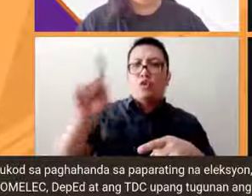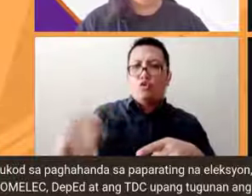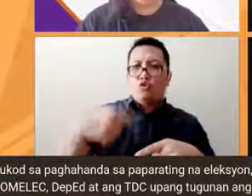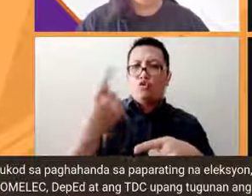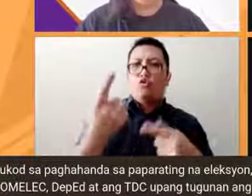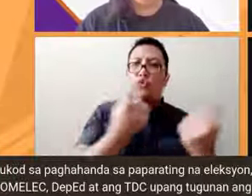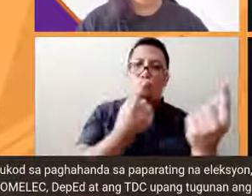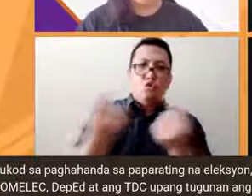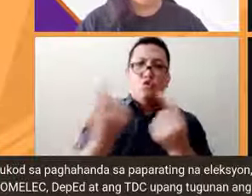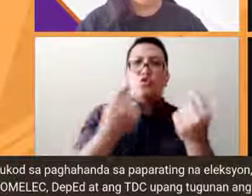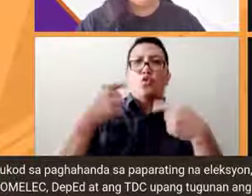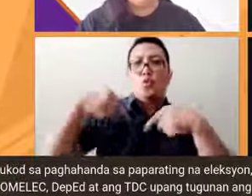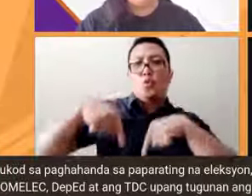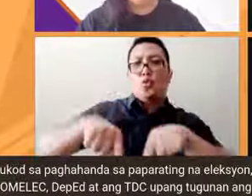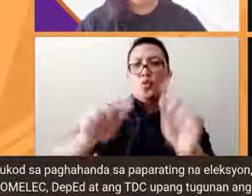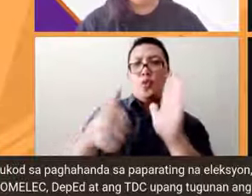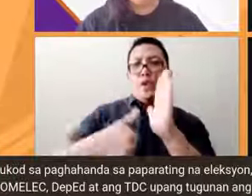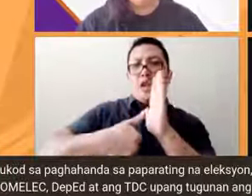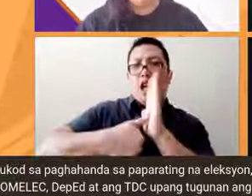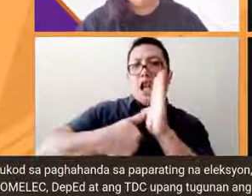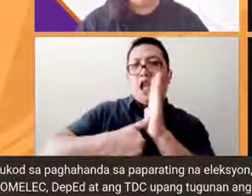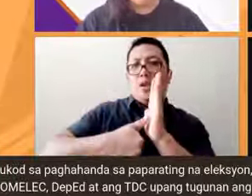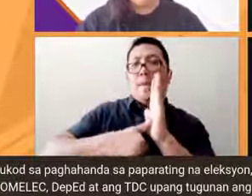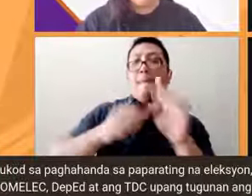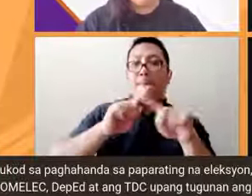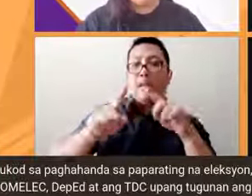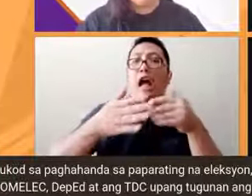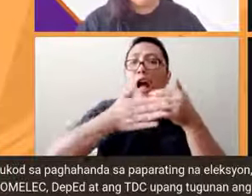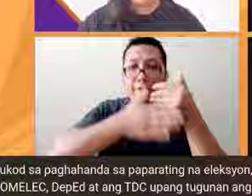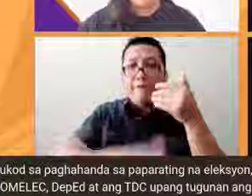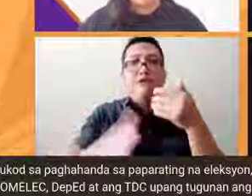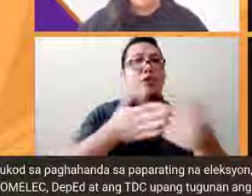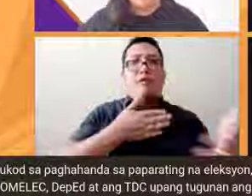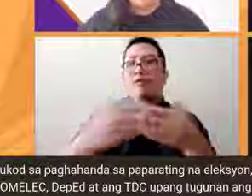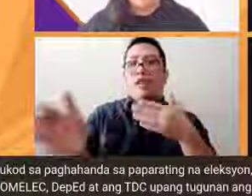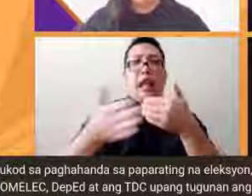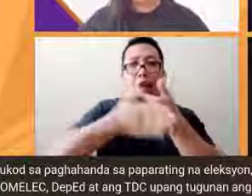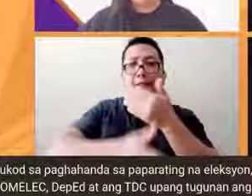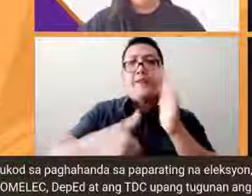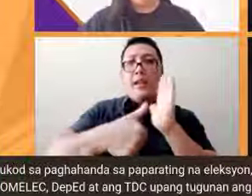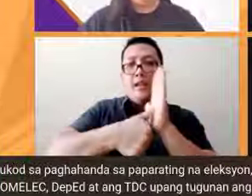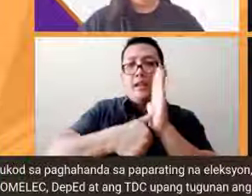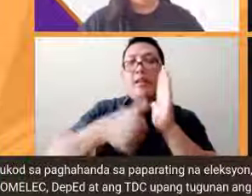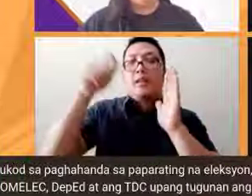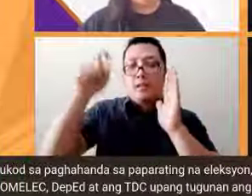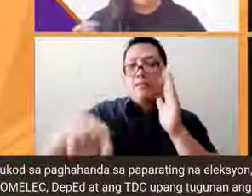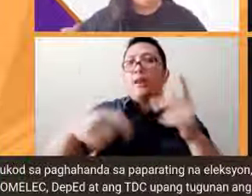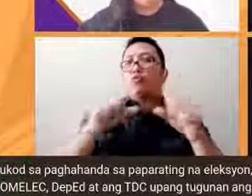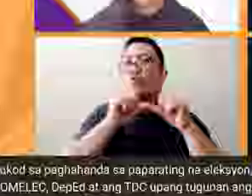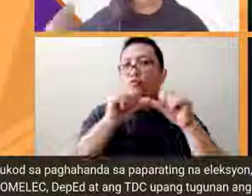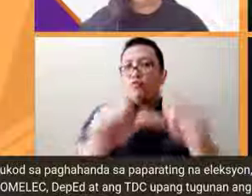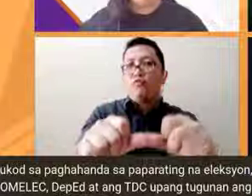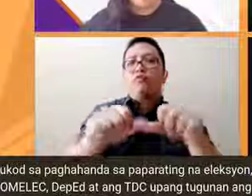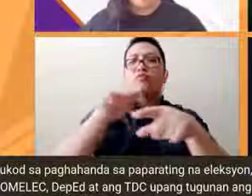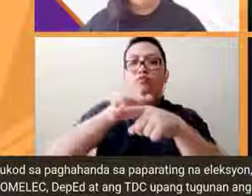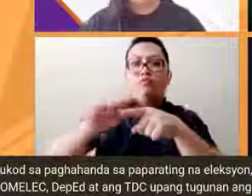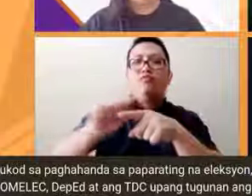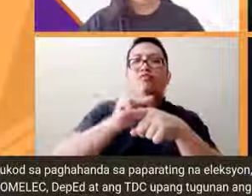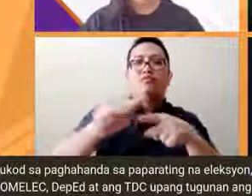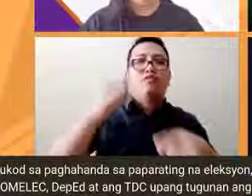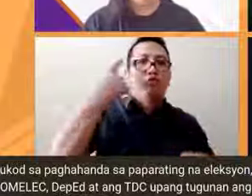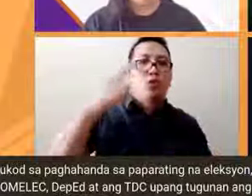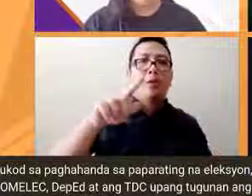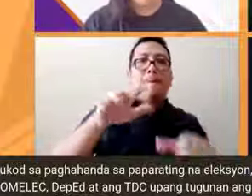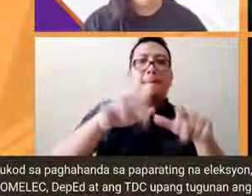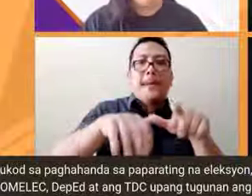siya gagawin so yun po ulitin ko po yung mga program outside the election period yung maganda pong ipagpatuloy